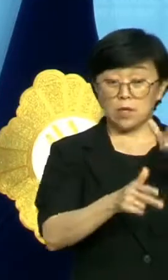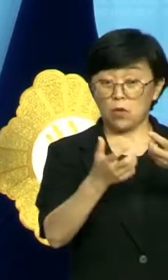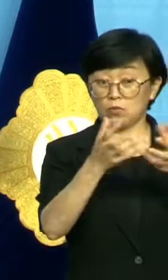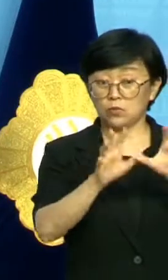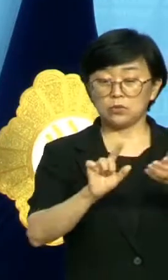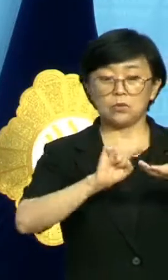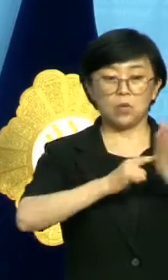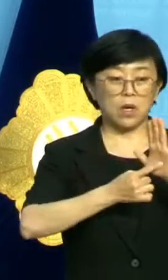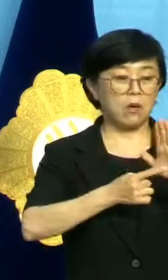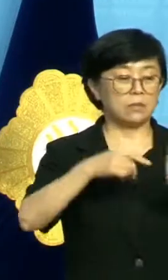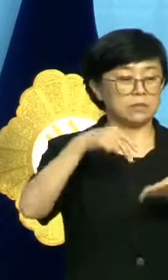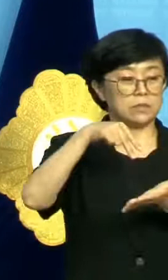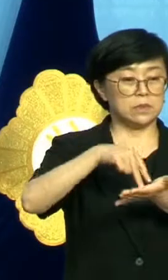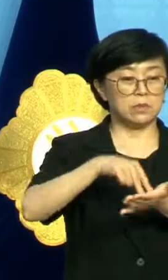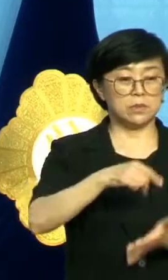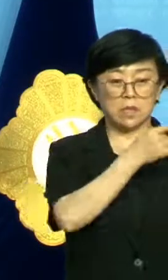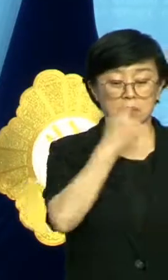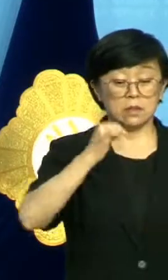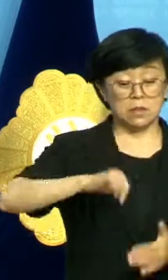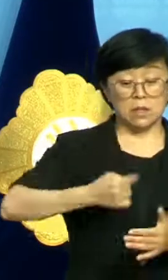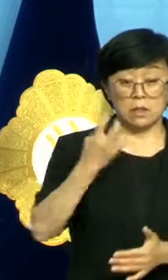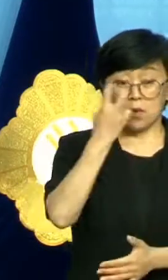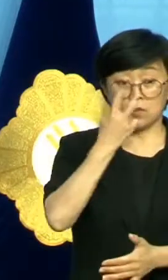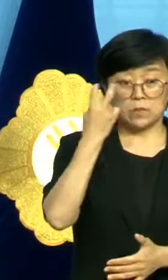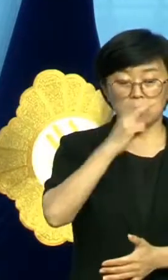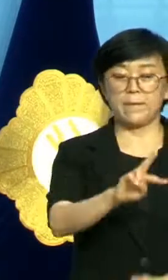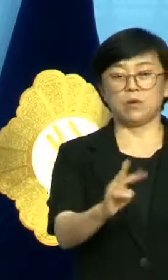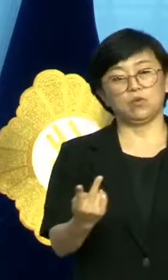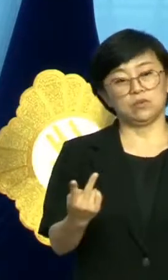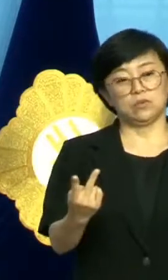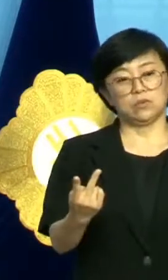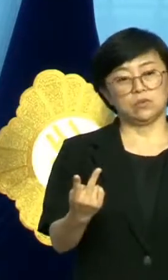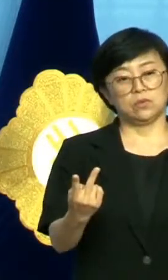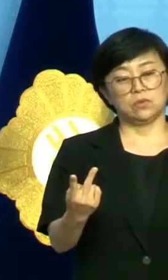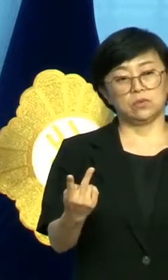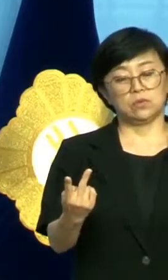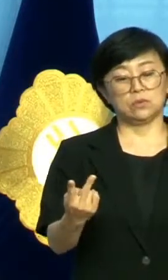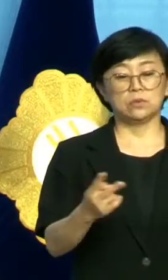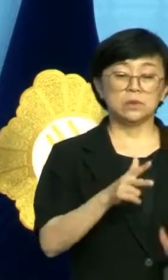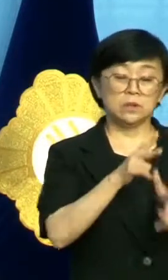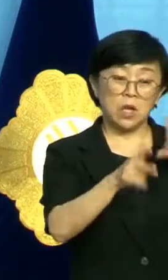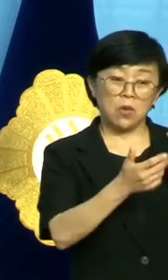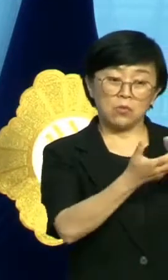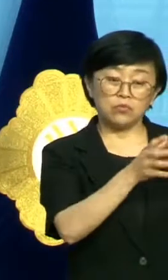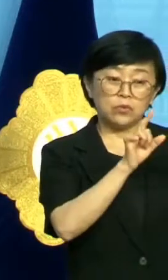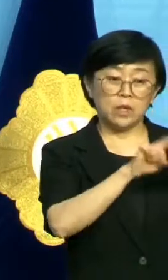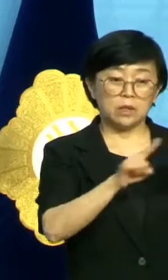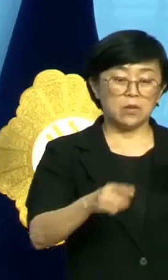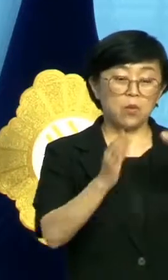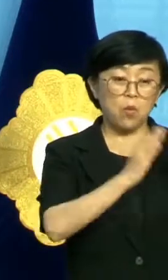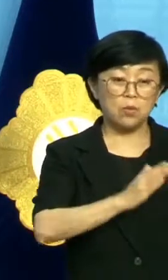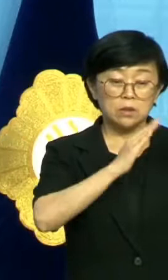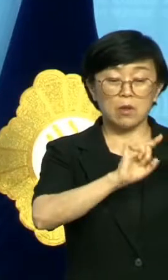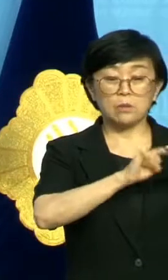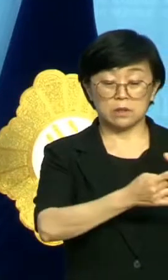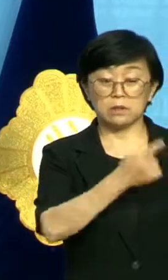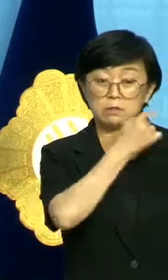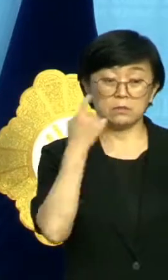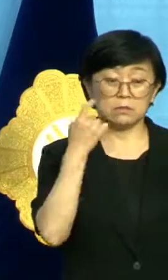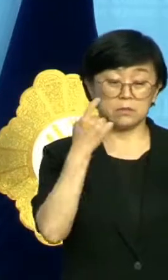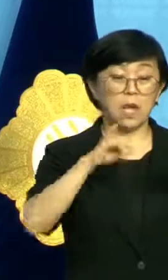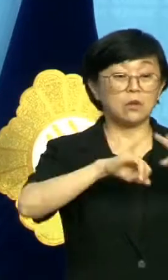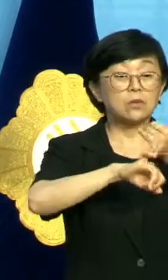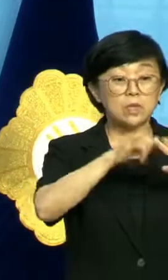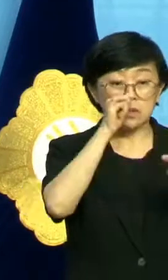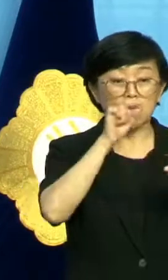공개 검증 입장에서 자체 검증으로 태도를 바꿨다. 산업부는 공개 검증을 약속한 바 있으며 공개